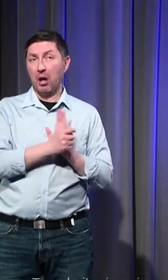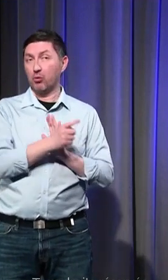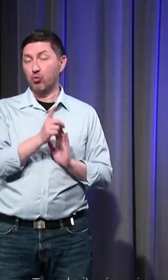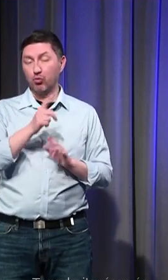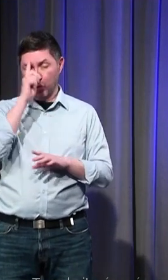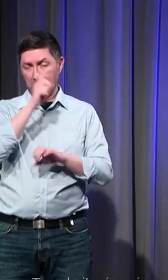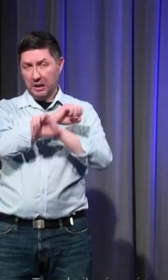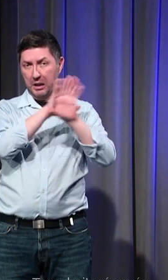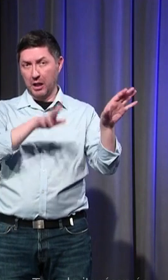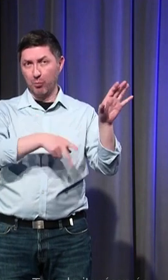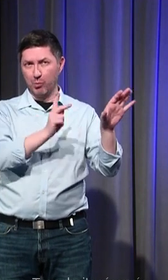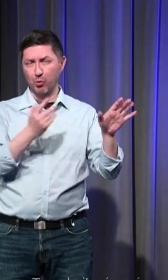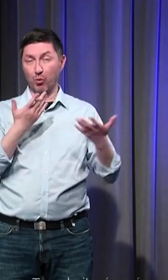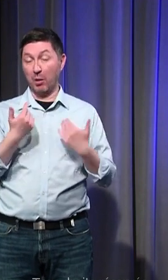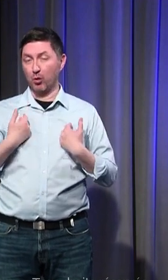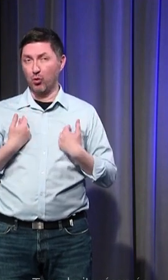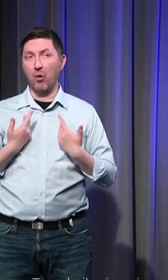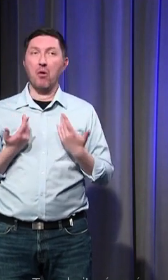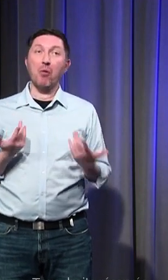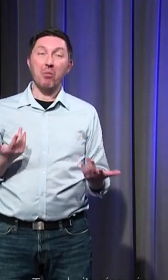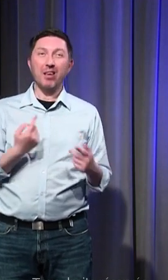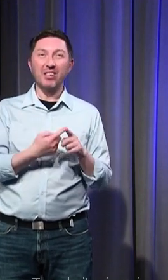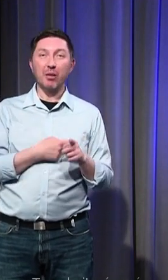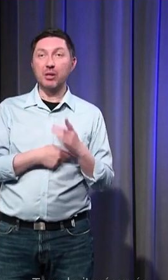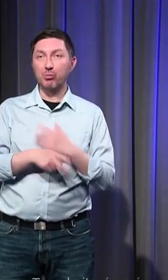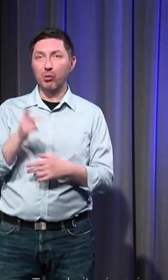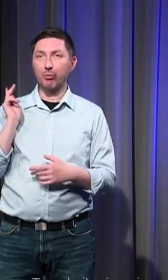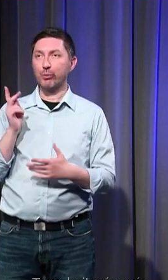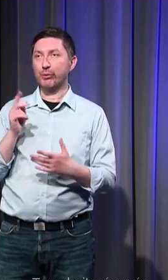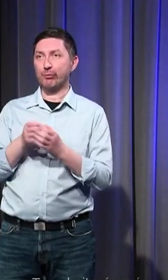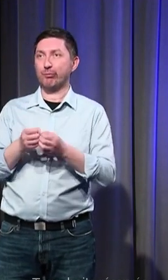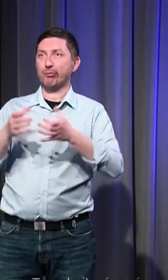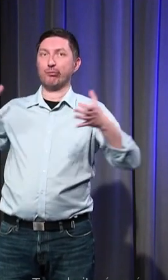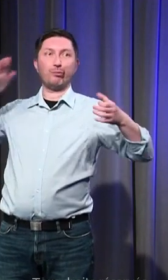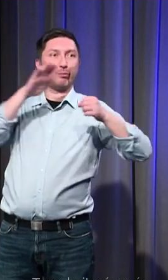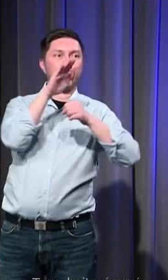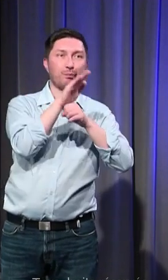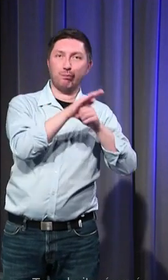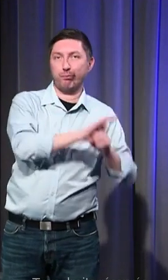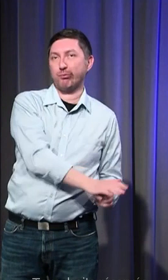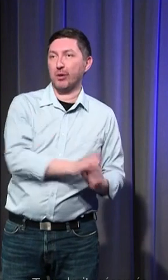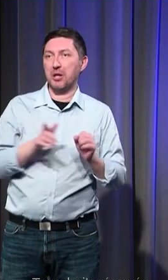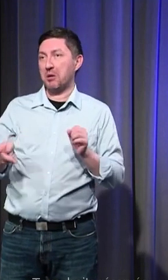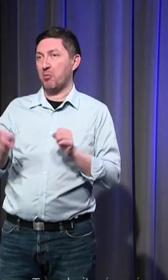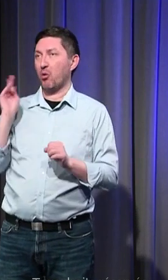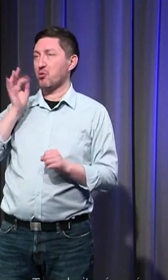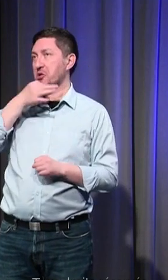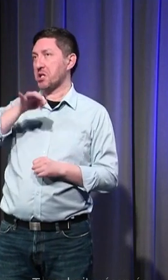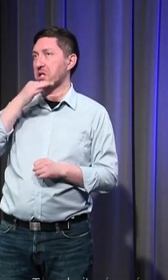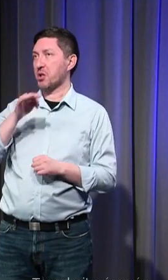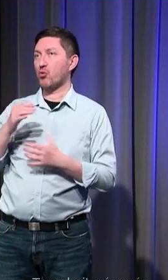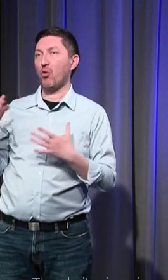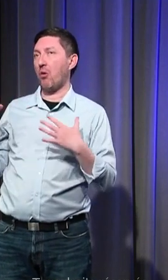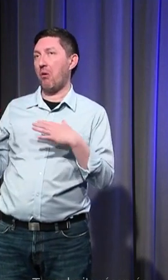à petit je pense que la rhétorique du mariage amoureux va accélérer le